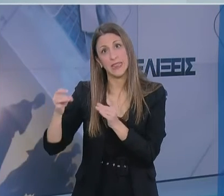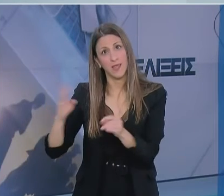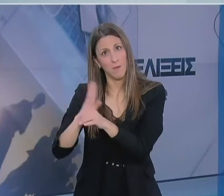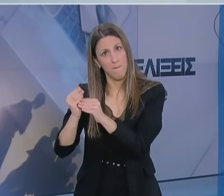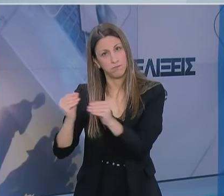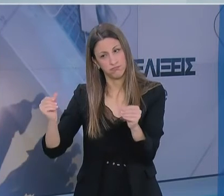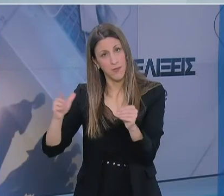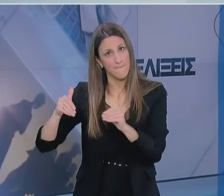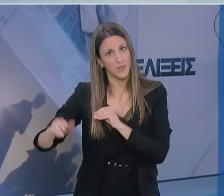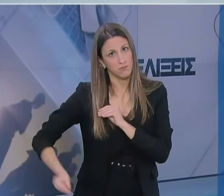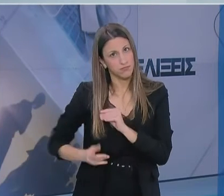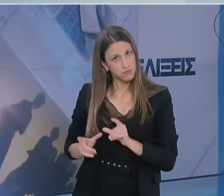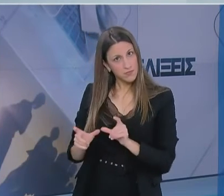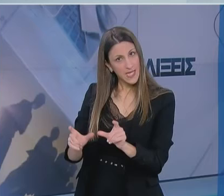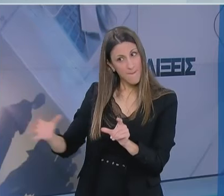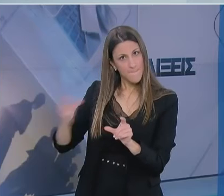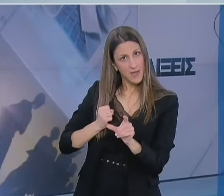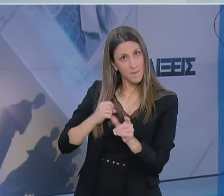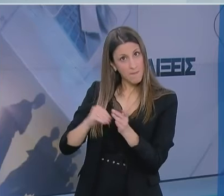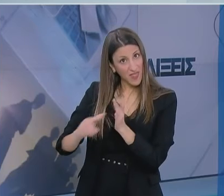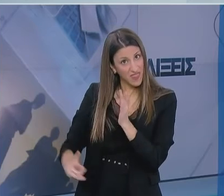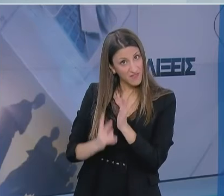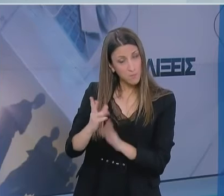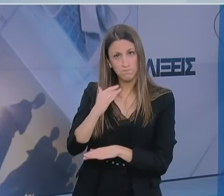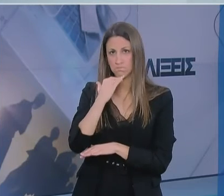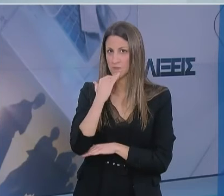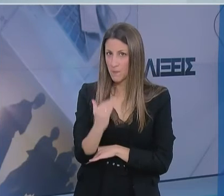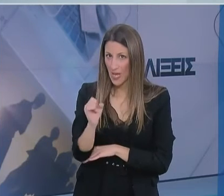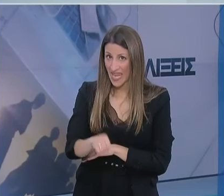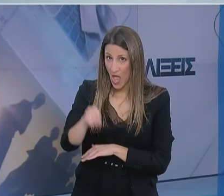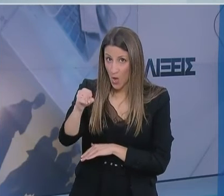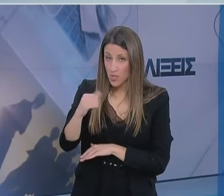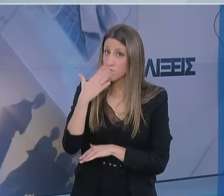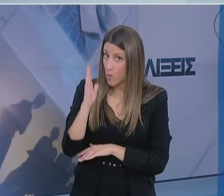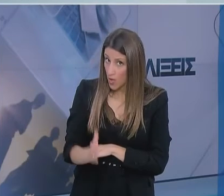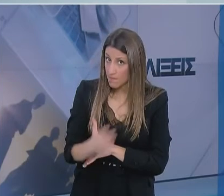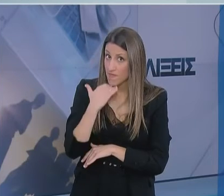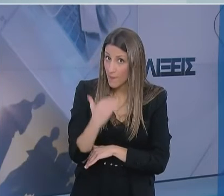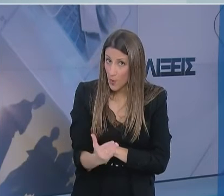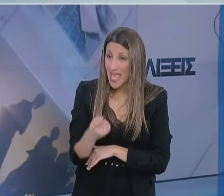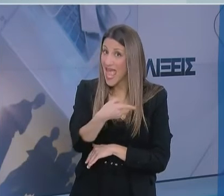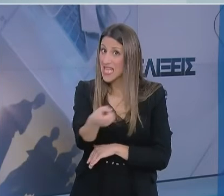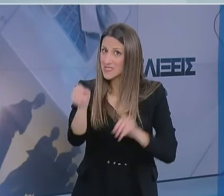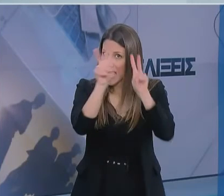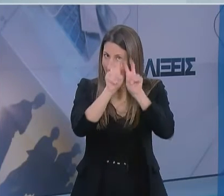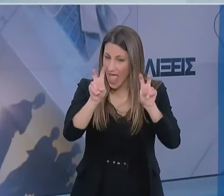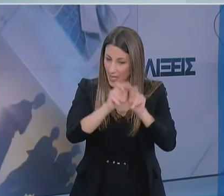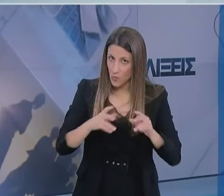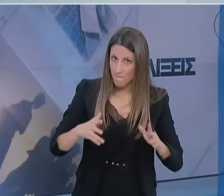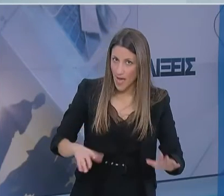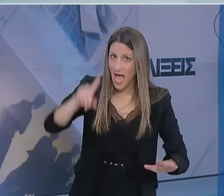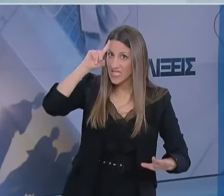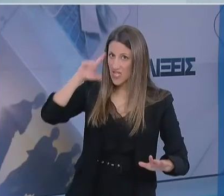Το ερώτημά μου είναι έχει γίνει αντίστοιχος έλεγχος σε Έλληνες ασθενείς που έχουν νοσήσει και έχουν εξέλθει από το νοσοκομείο έχουν